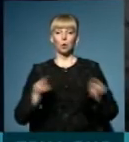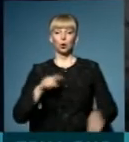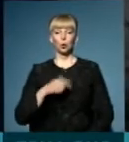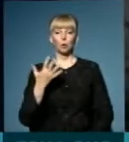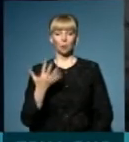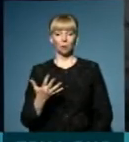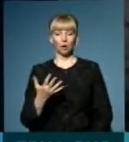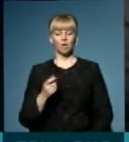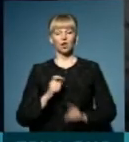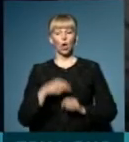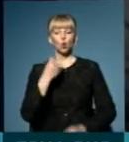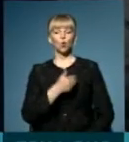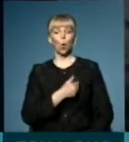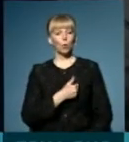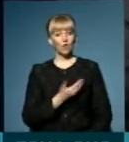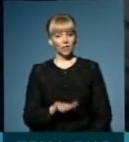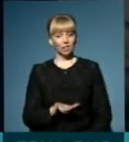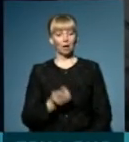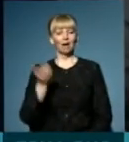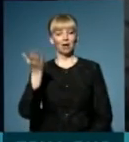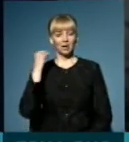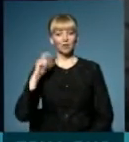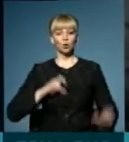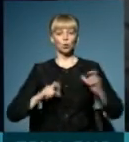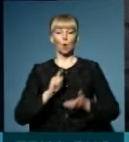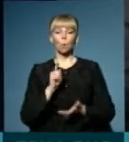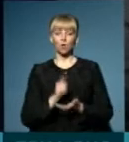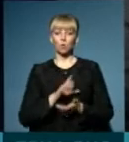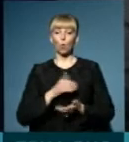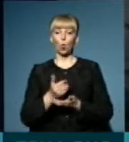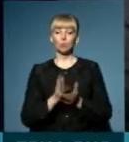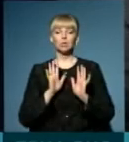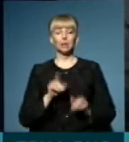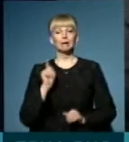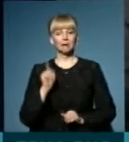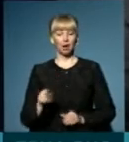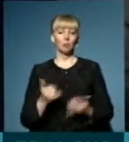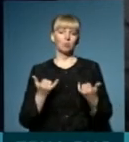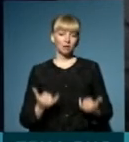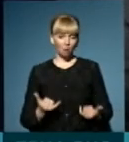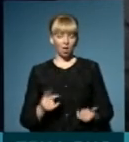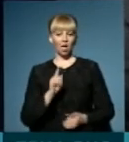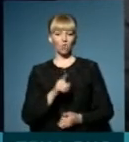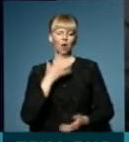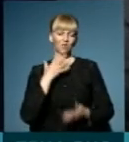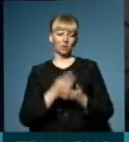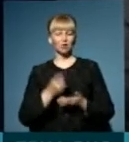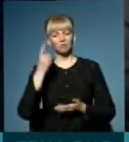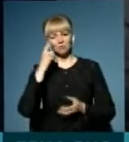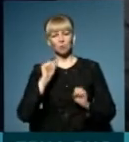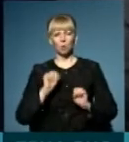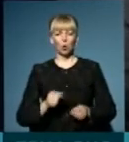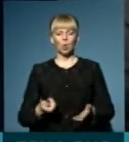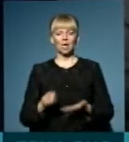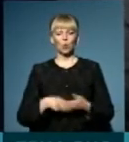Наголошено на слові «добровільно», тому що раніше студенти повинні були обслуговуватись тільки там. Тепер вони на власний розсуд можуть